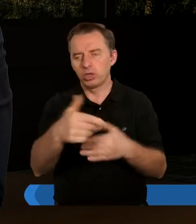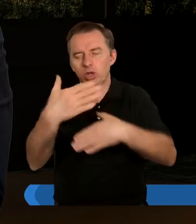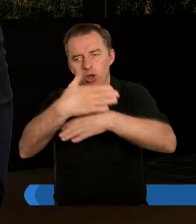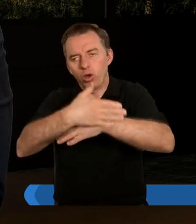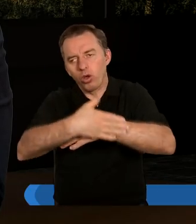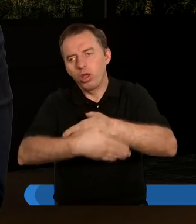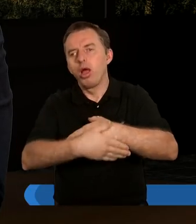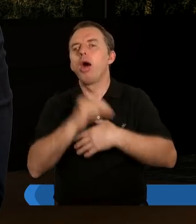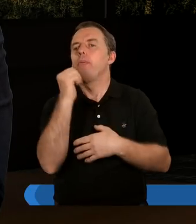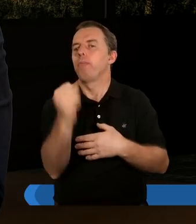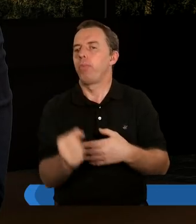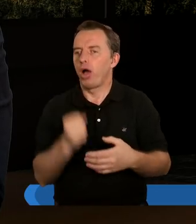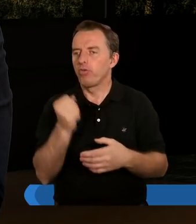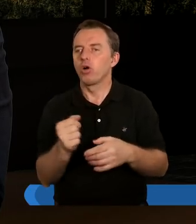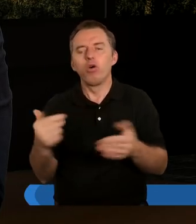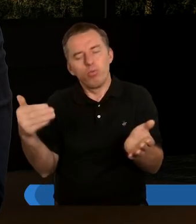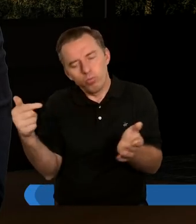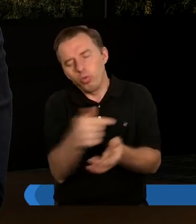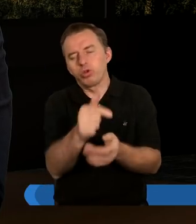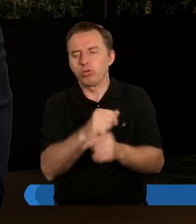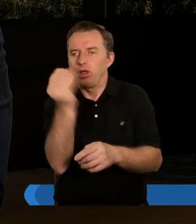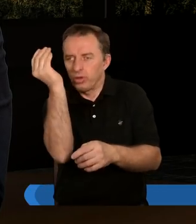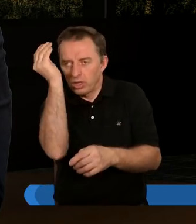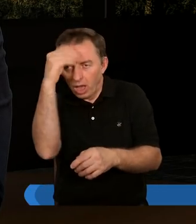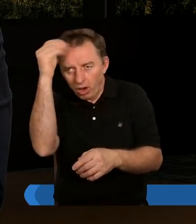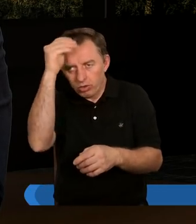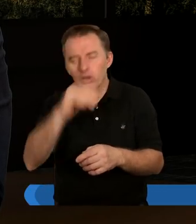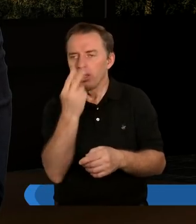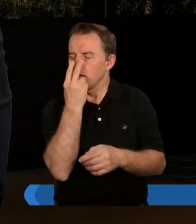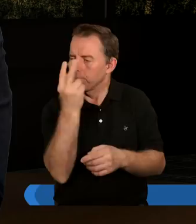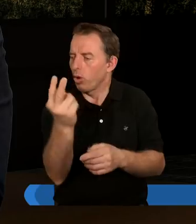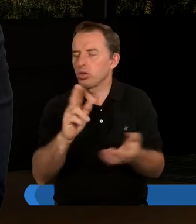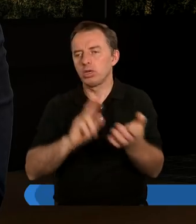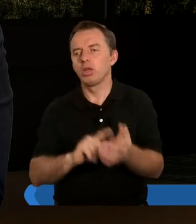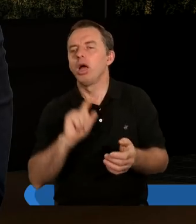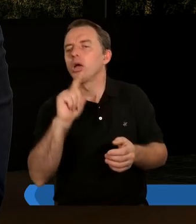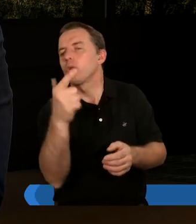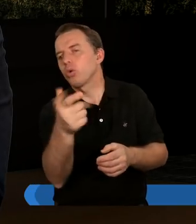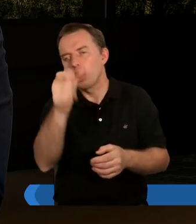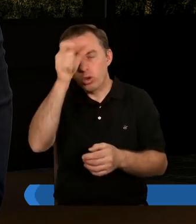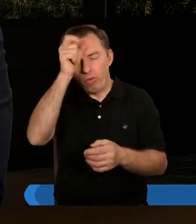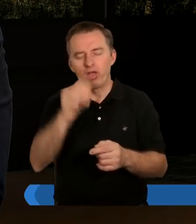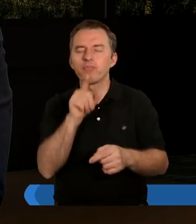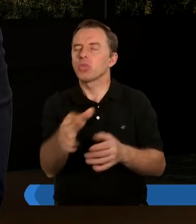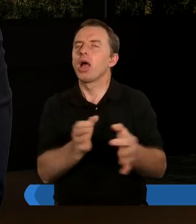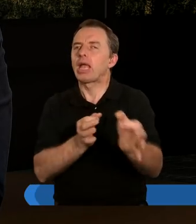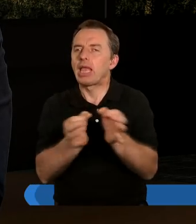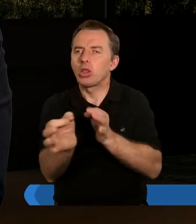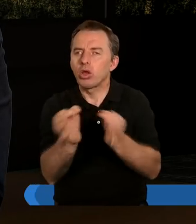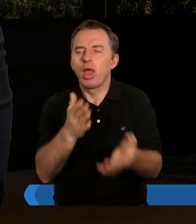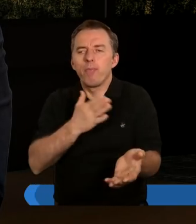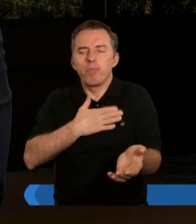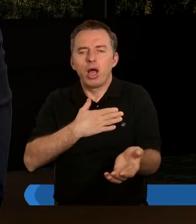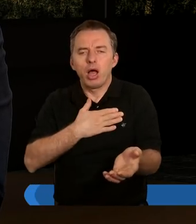kończy, bo Paweł też musiał się czegoś nauczyć. Paweł musiał się otworzyć na drugiego człowieka. I chociaż ta historia